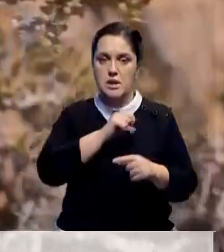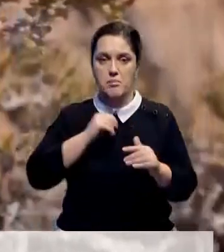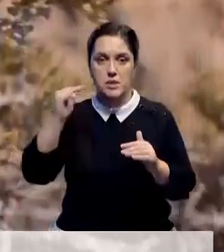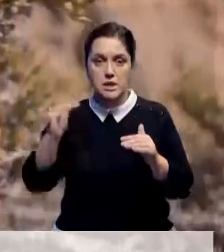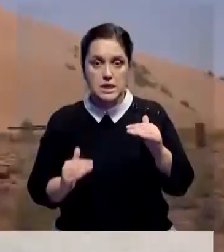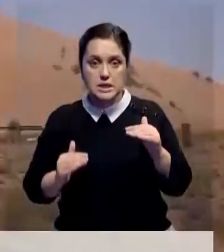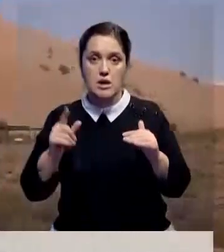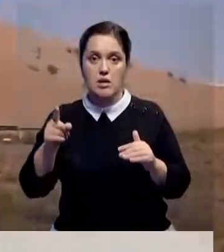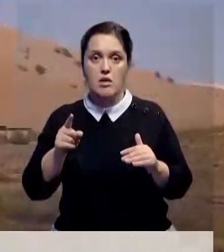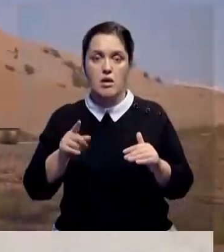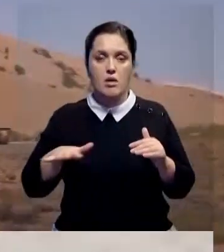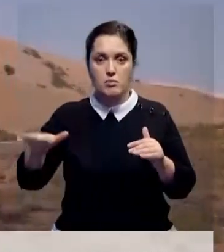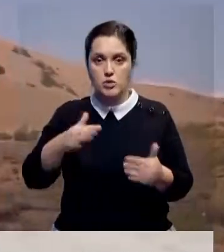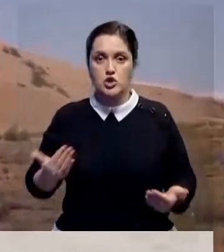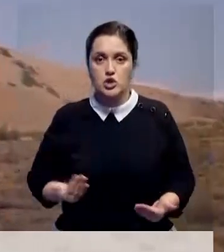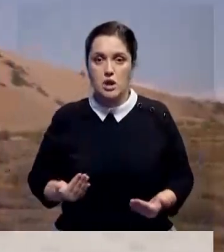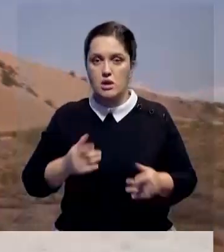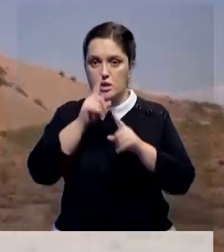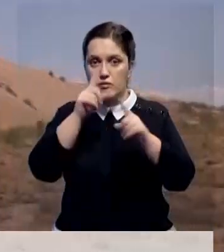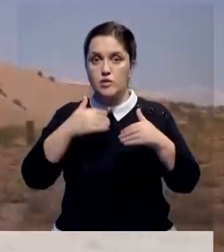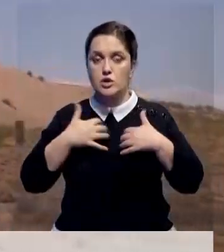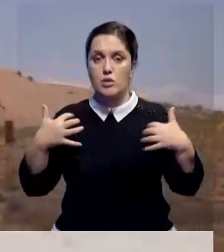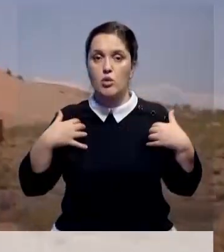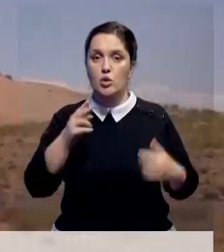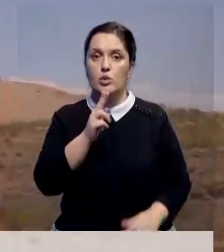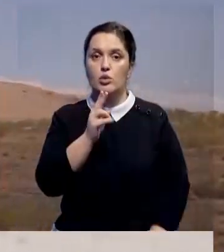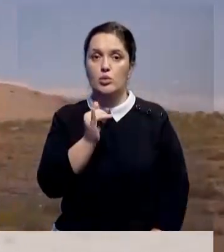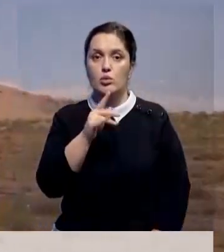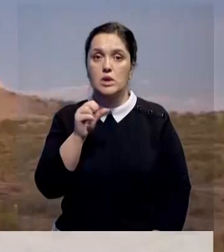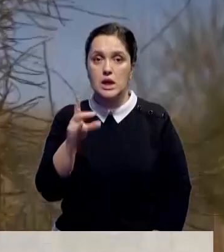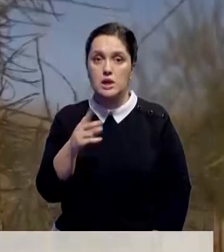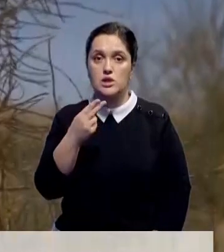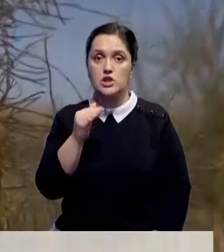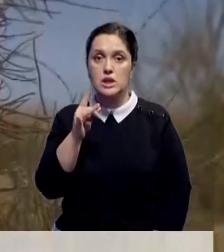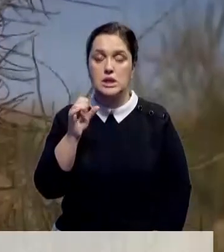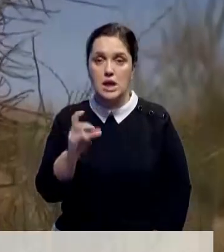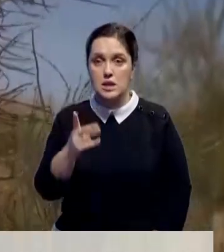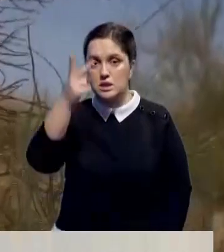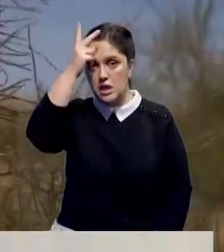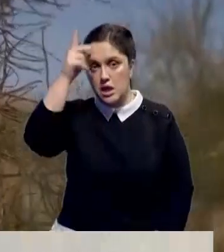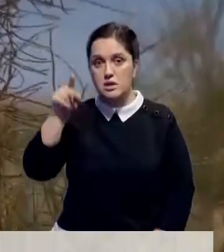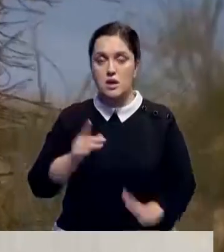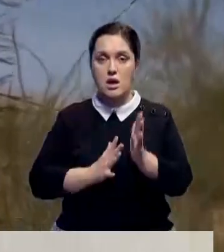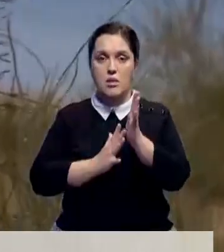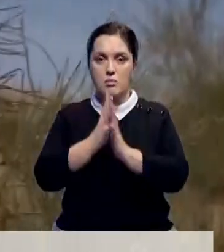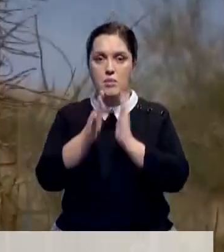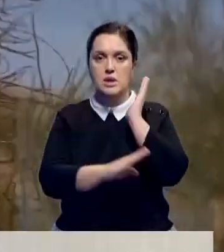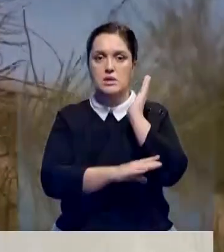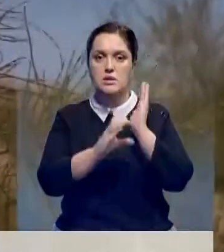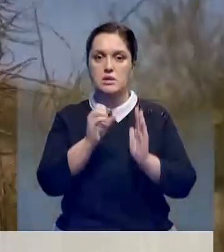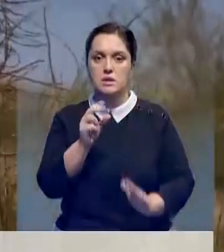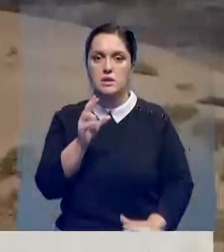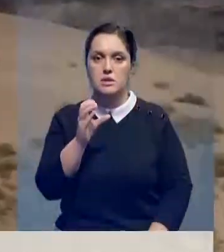При этом они являются ареалом обитания для таких редких животных, как куланы, джейраны, сайгаки. Здесь же произрастает саксаул.